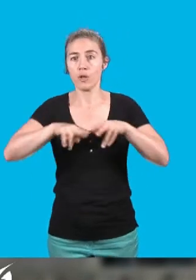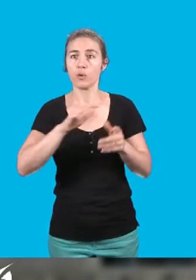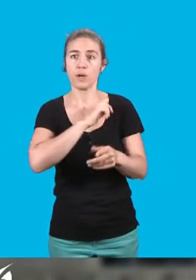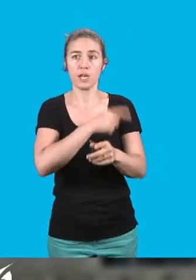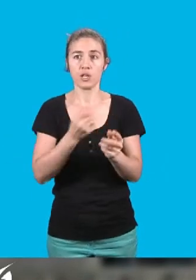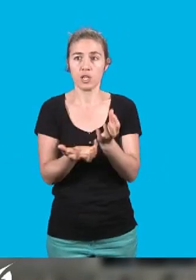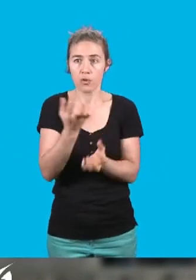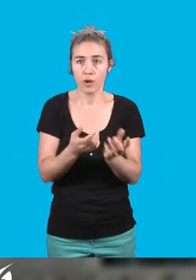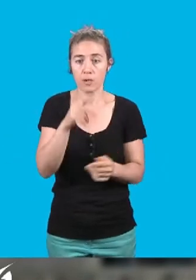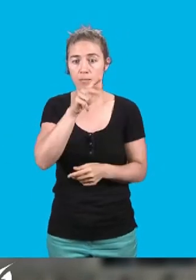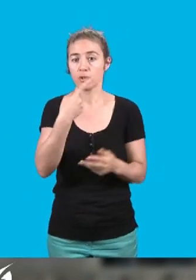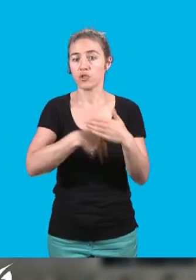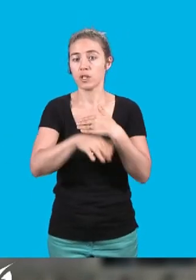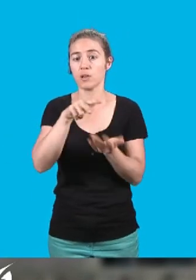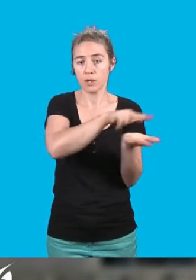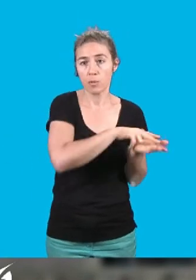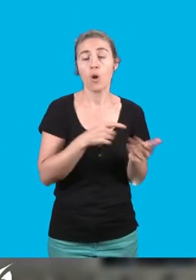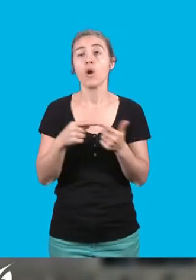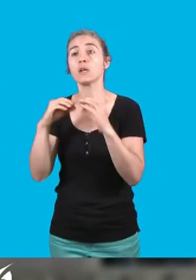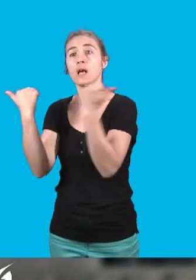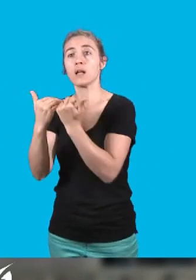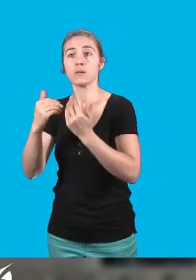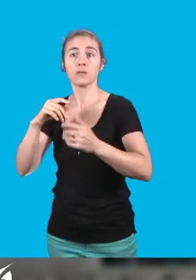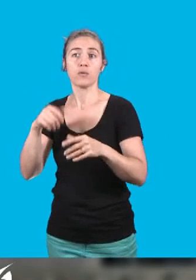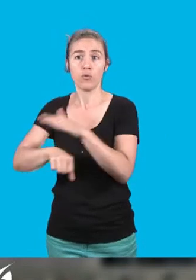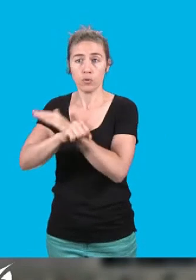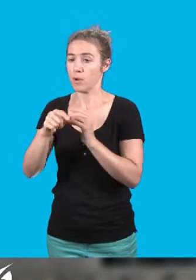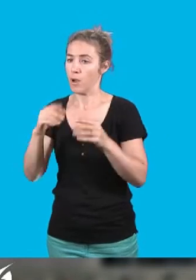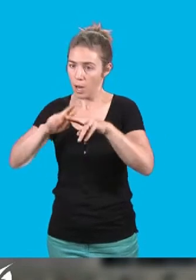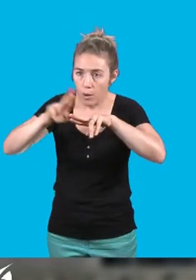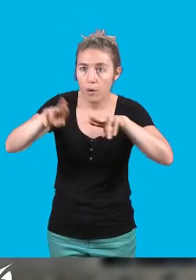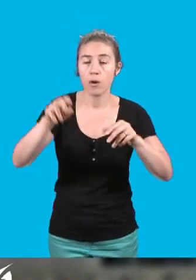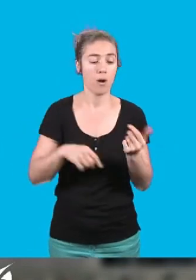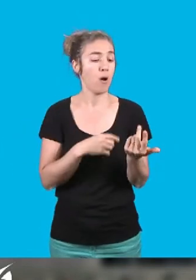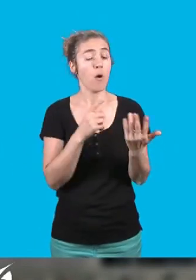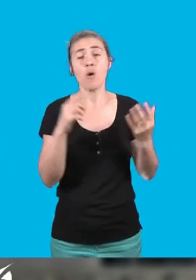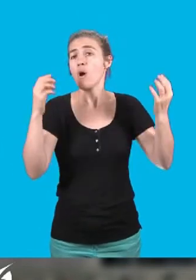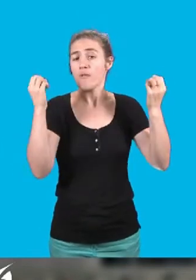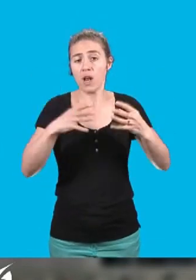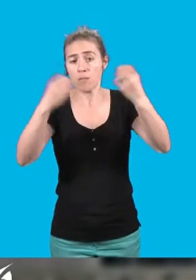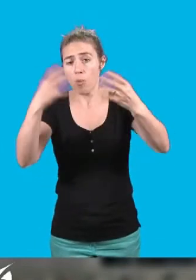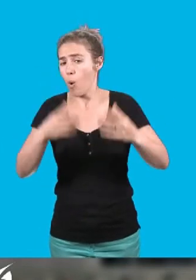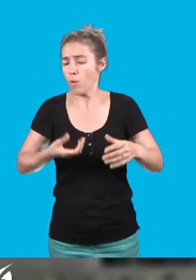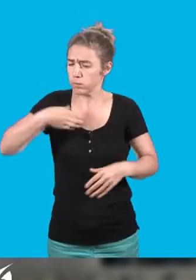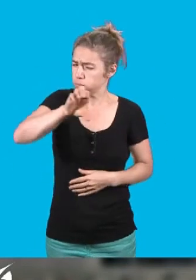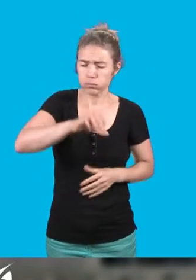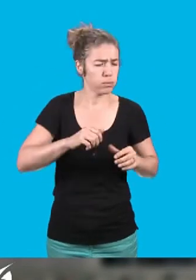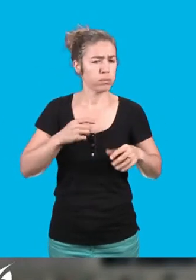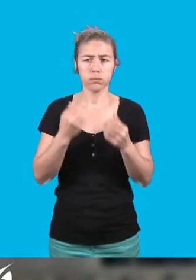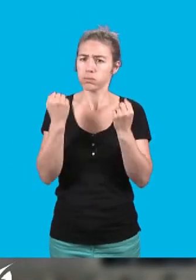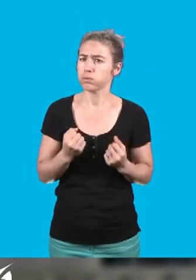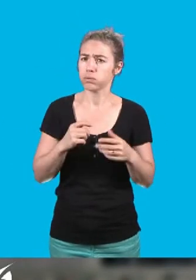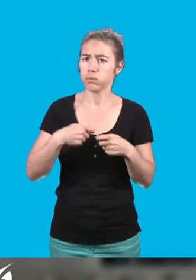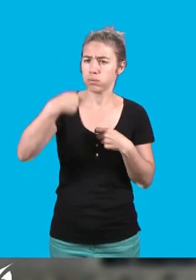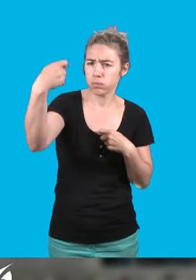bâtiments, aménagement du stade de la Beaujoire ou encore soutien sans faille aux événements culturels de notre territoire. Ce